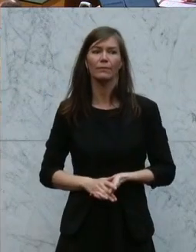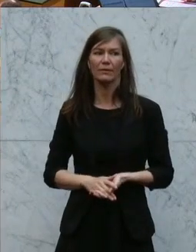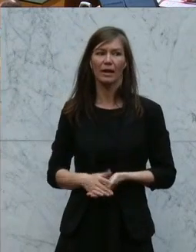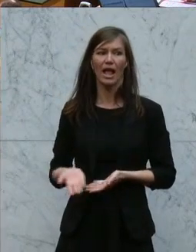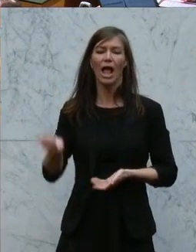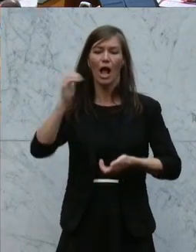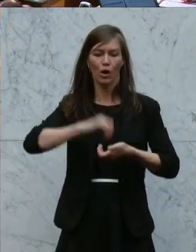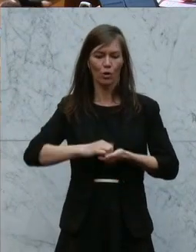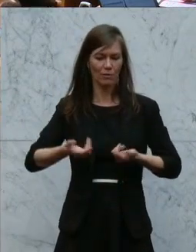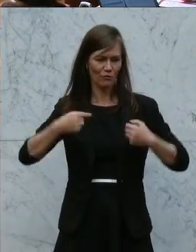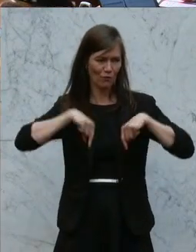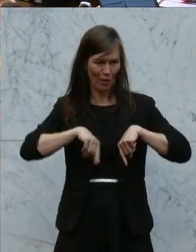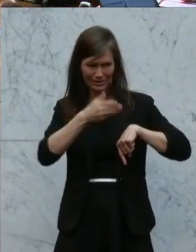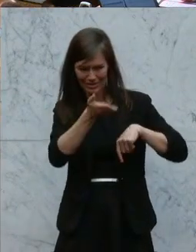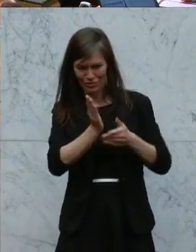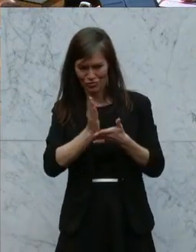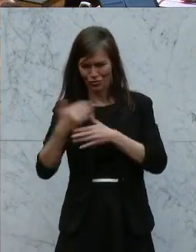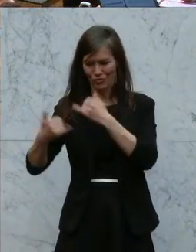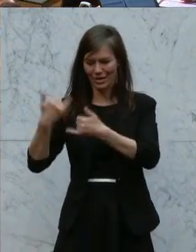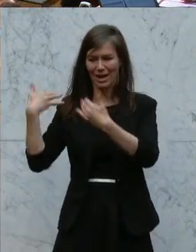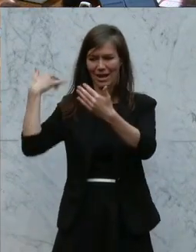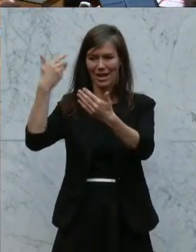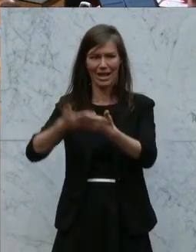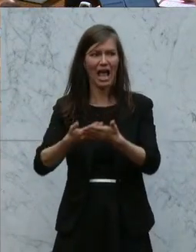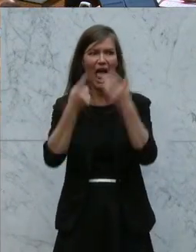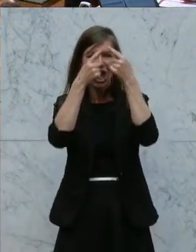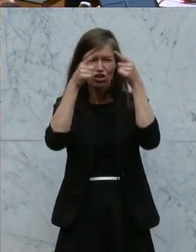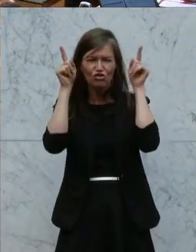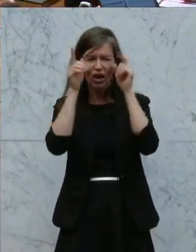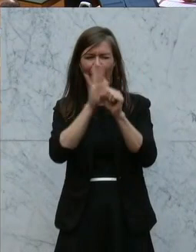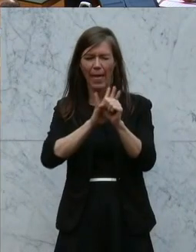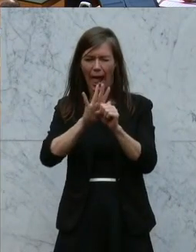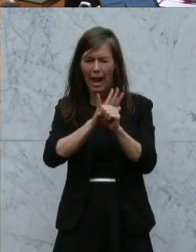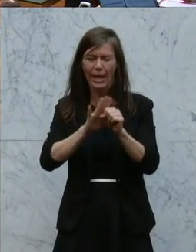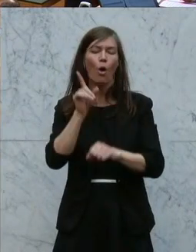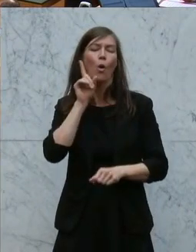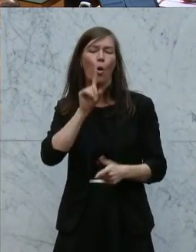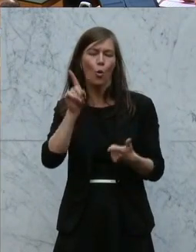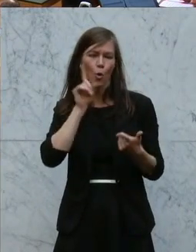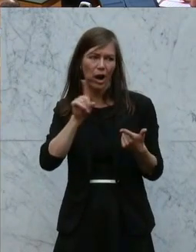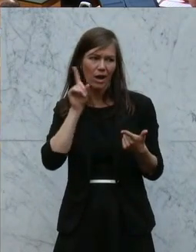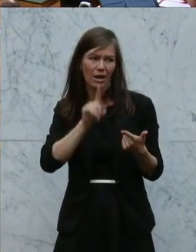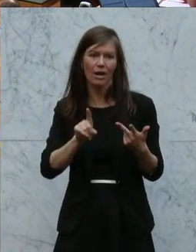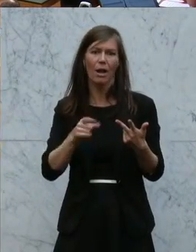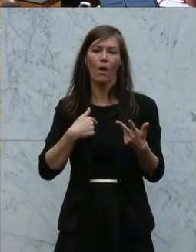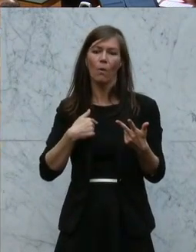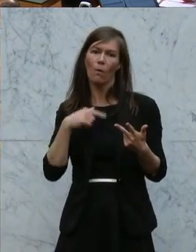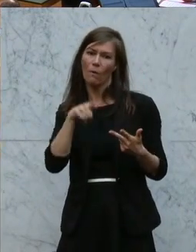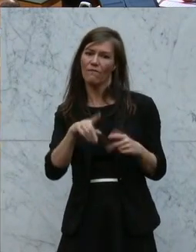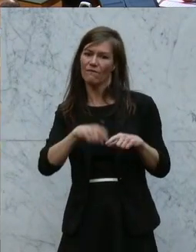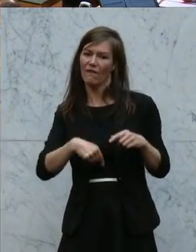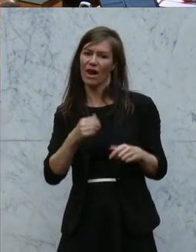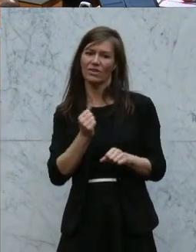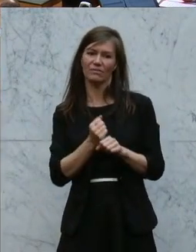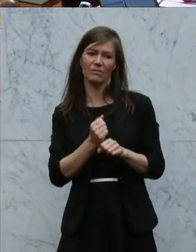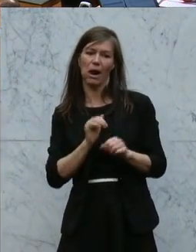Übrigens, schönen Nachmittag, falls Sie sich jetzt zugeschaltet haben. Sie können die dringliche Debatte zur Teuerung bis zum Ende hier live in ORF 3